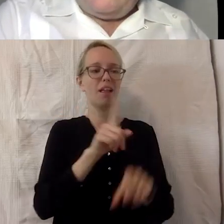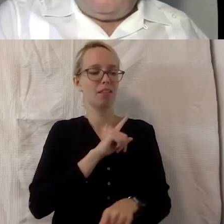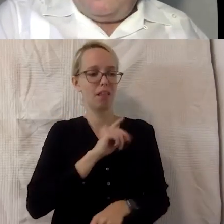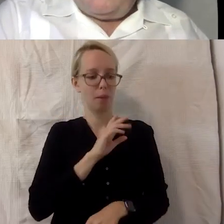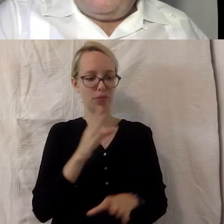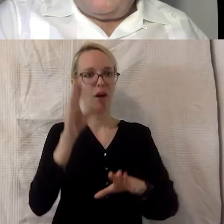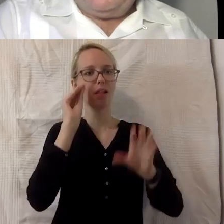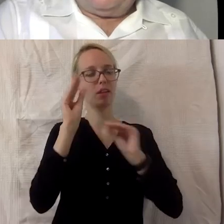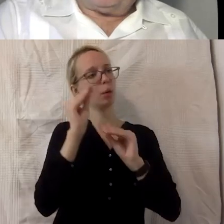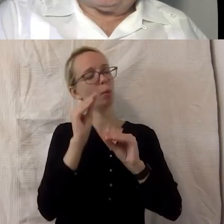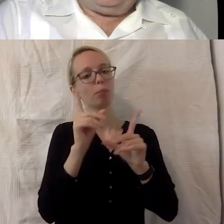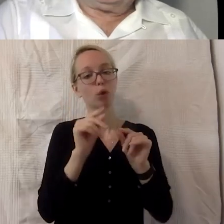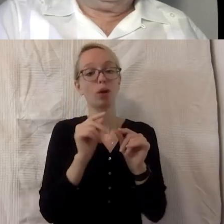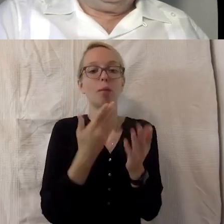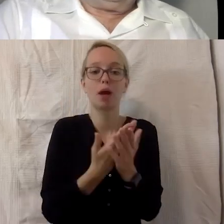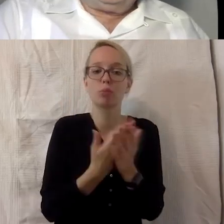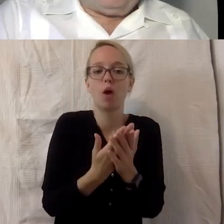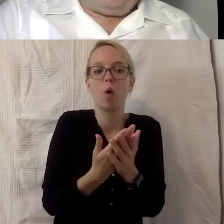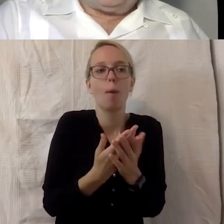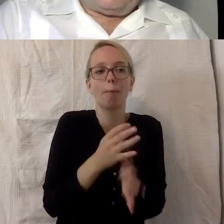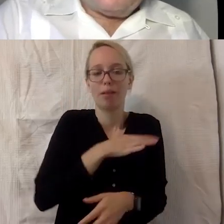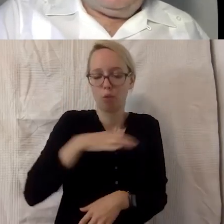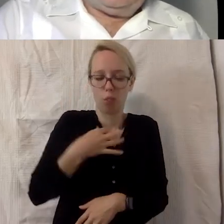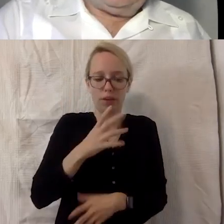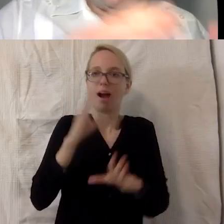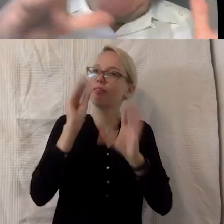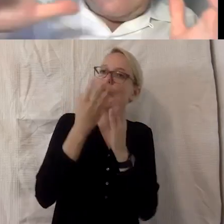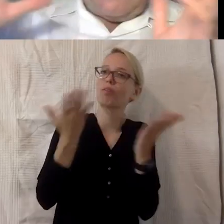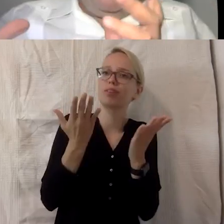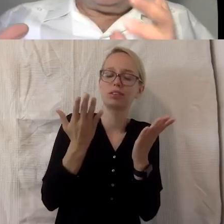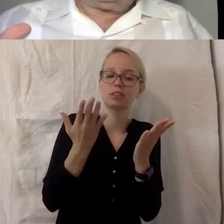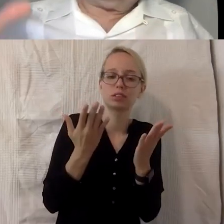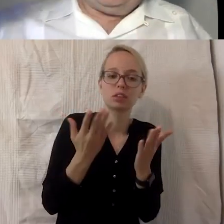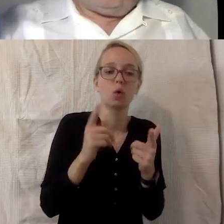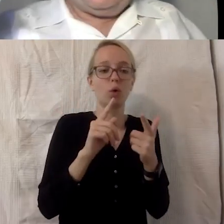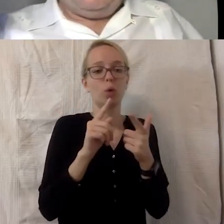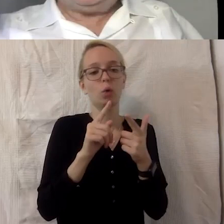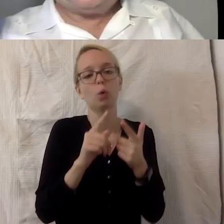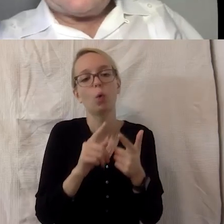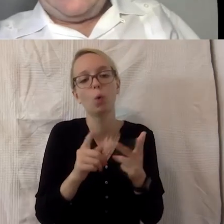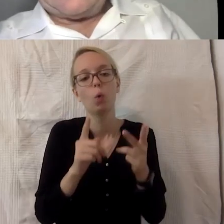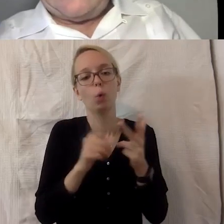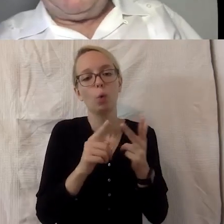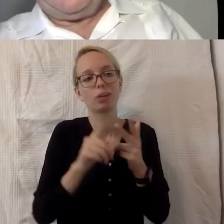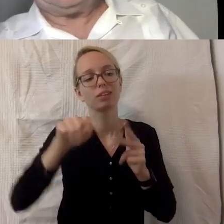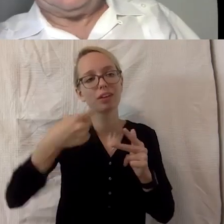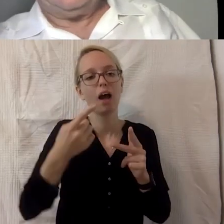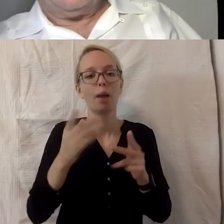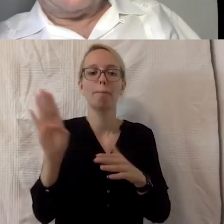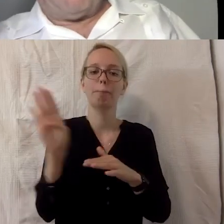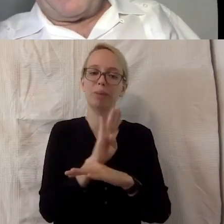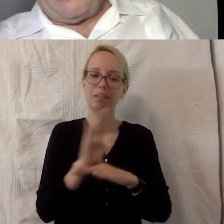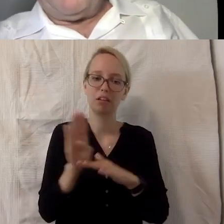Dunkeln auch nochmal ganz verstärken und wir haben dann ganz wichtig als zweiten Teil nochmal die Business Case Disability.